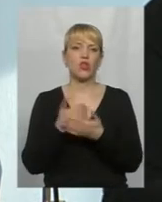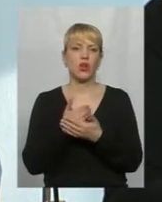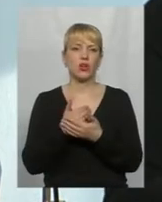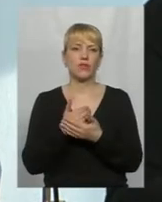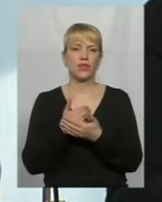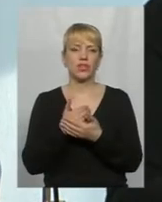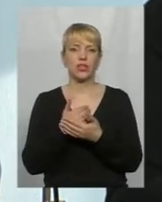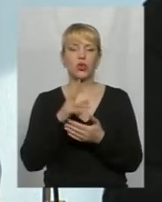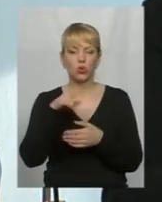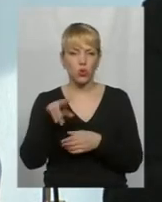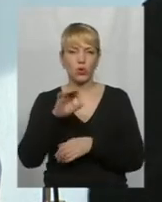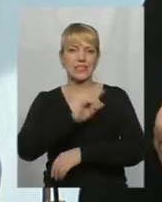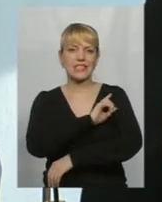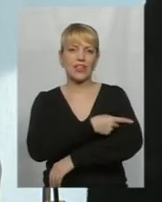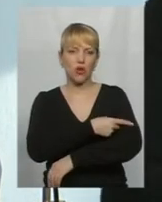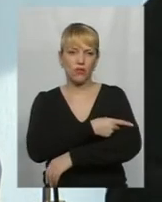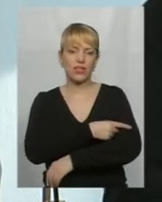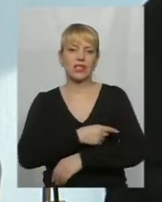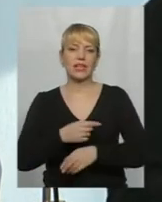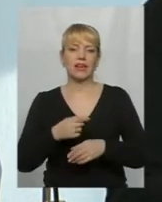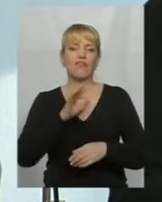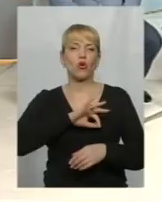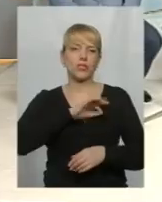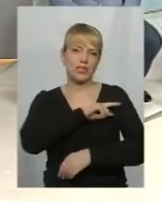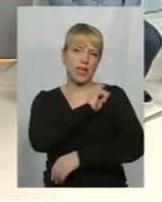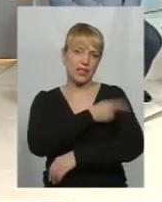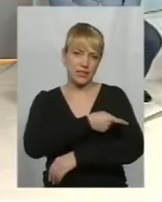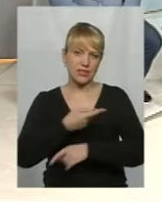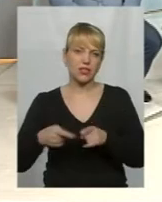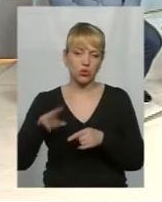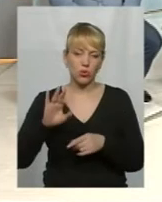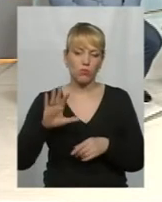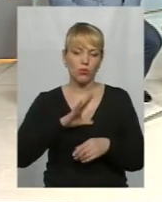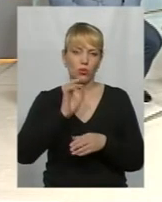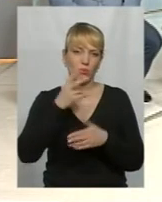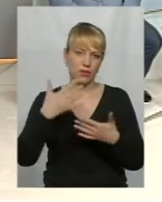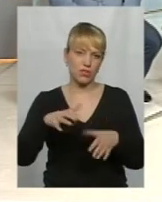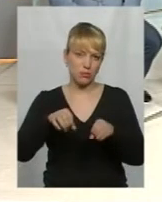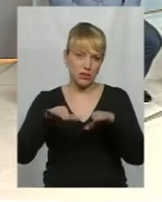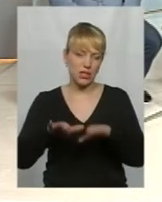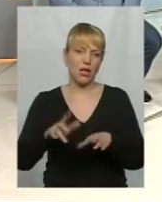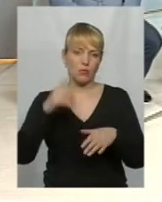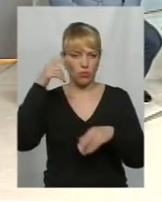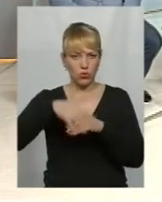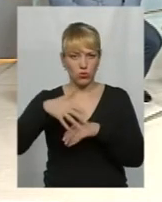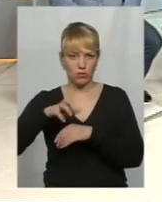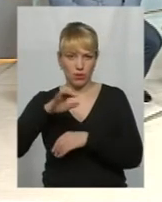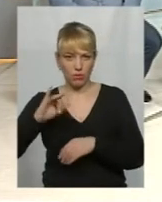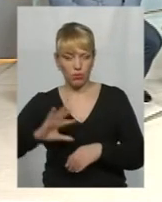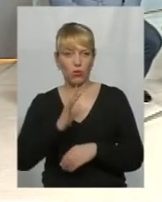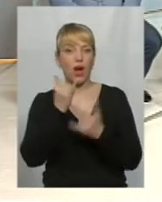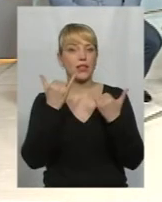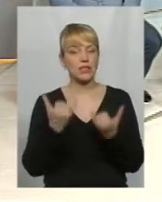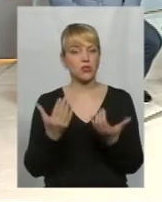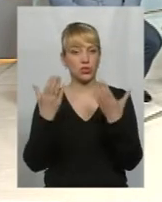використання силових засобів, то, мені здається, питання з блокадою було б знято, було б порозуміння суспільне і так далі. А так, на